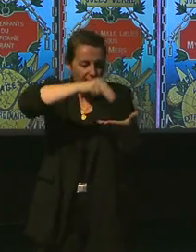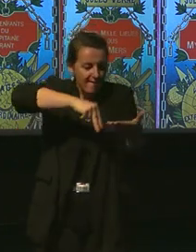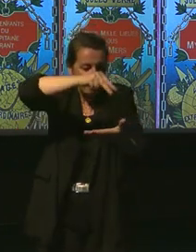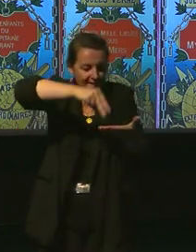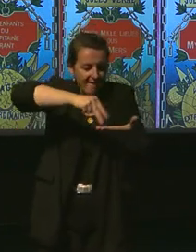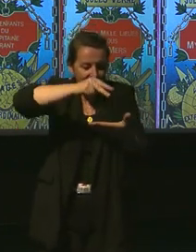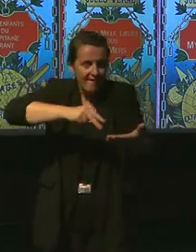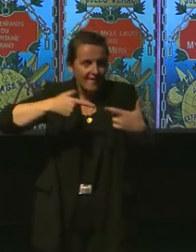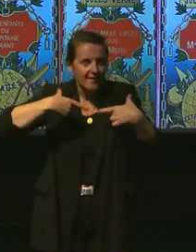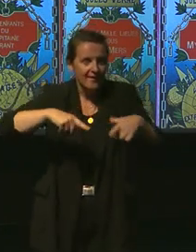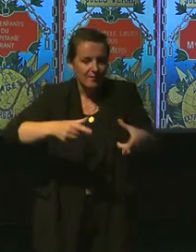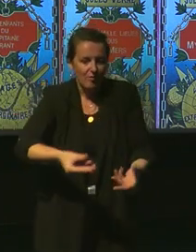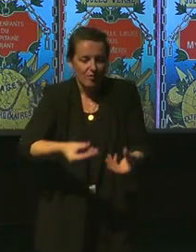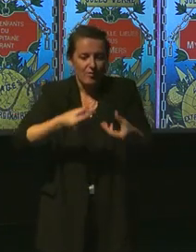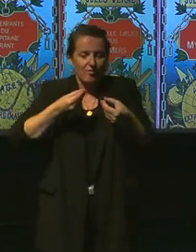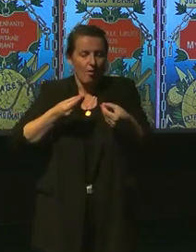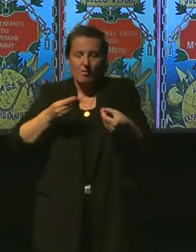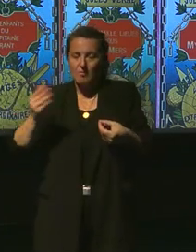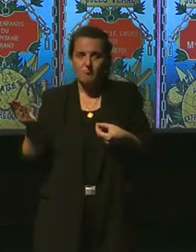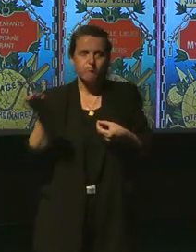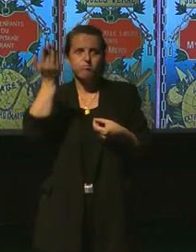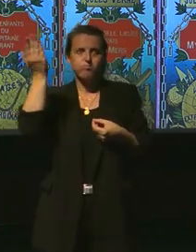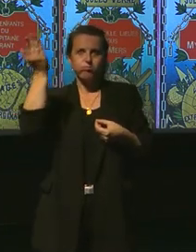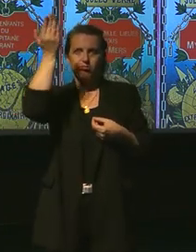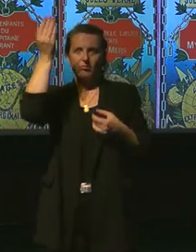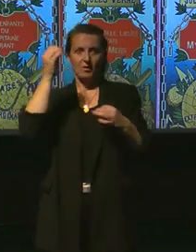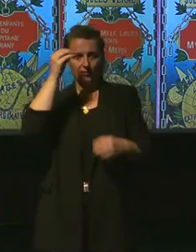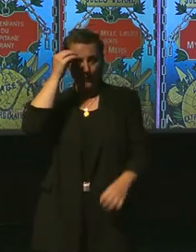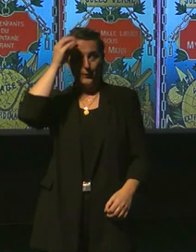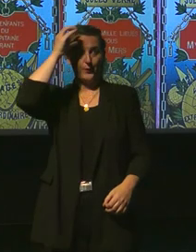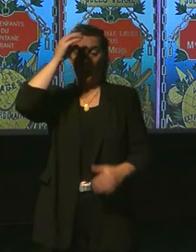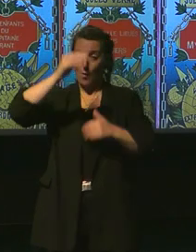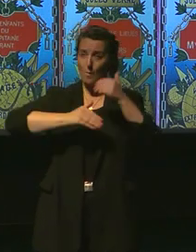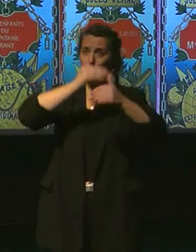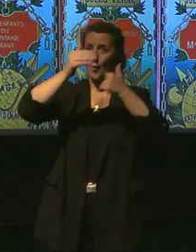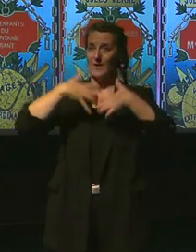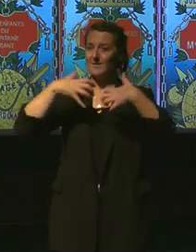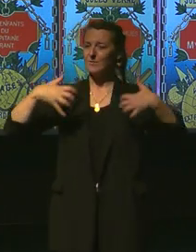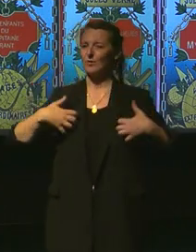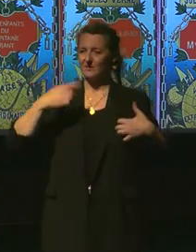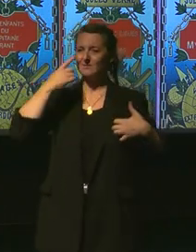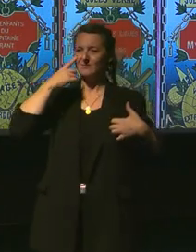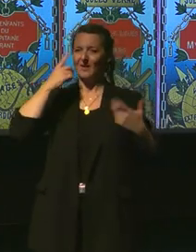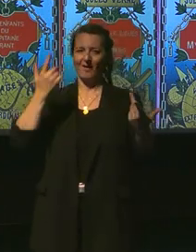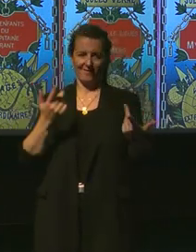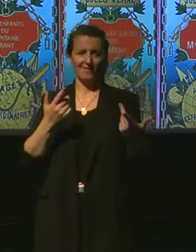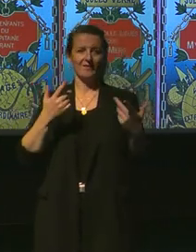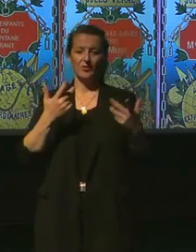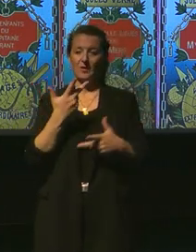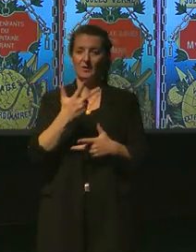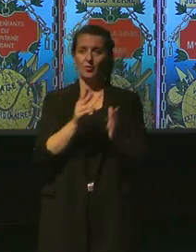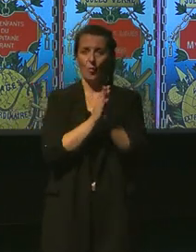librement, ce qui lui permettait d'être au top du progrès. Et c'est ce qu'on verra, nous, dans la trilogie marine,